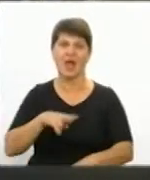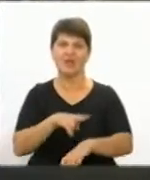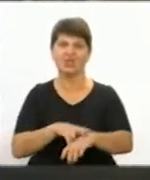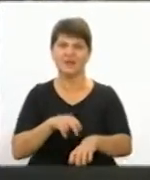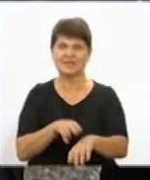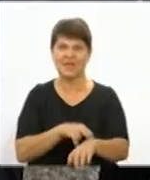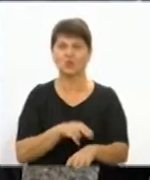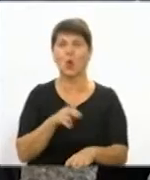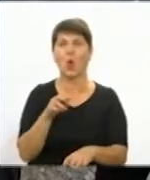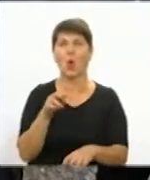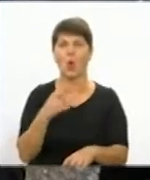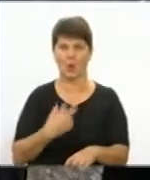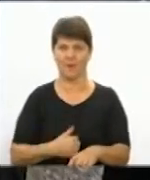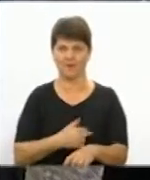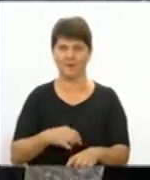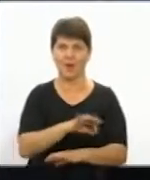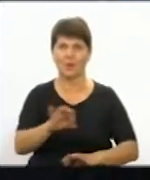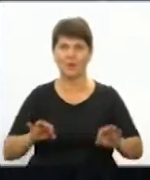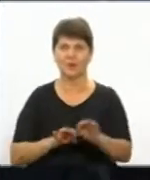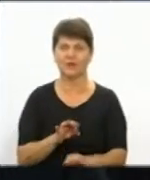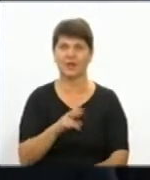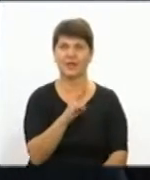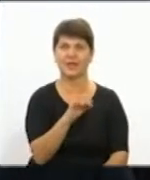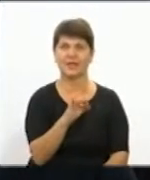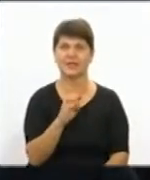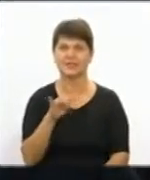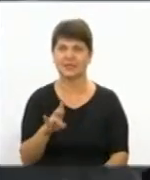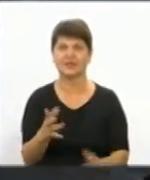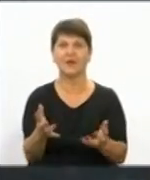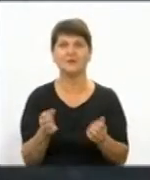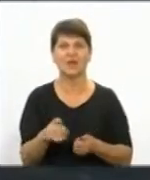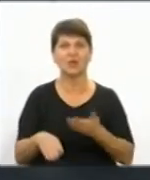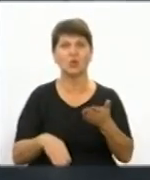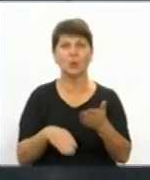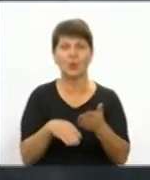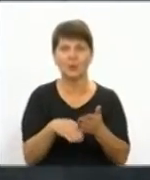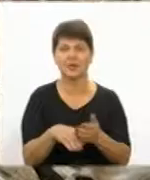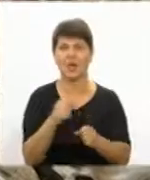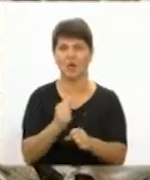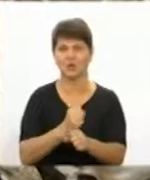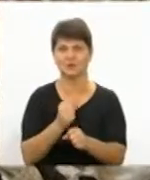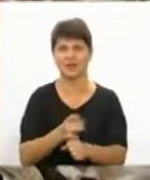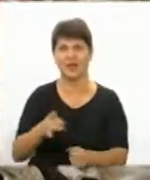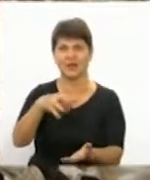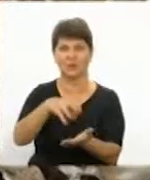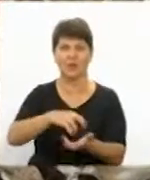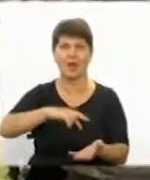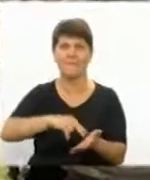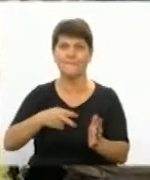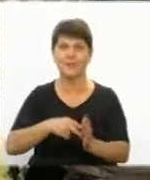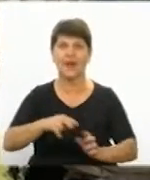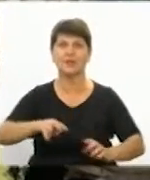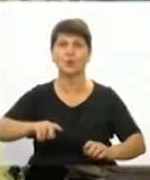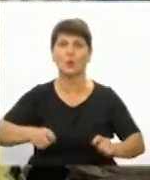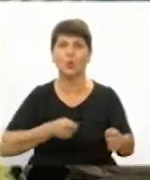підтримки децентралізації в Україні Юрг Крістен. Наразі вони взялись допомогти подолянам розробити регіональний план управління твердими